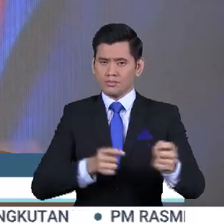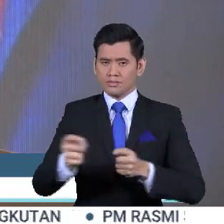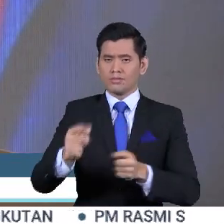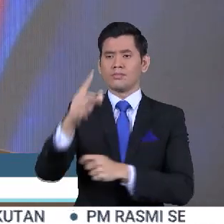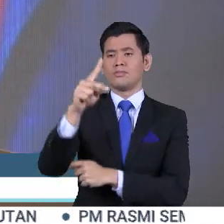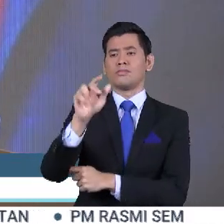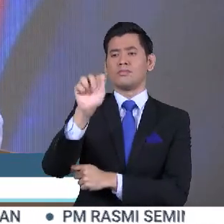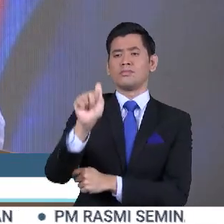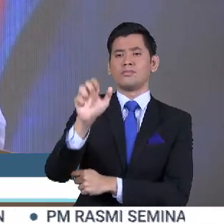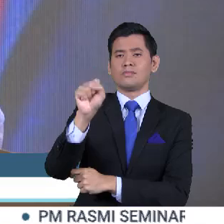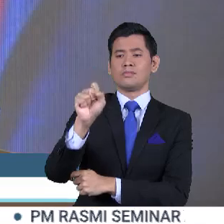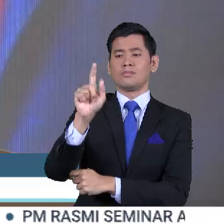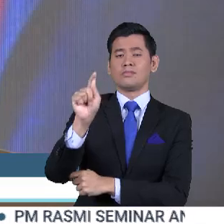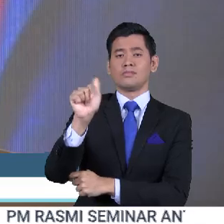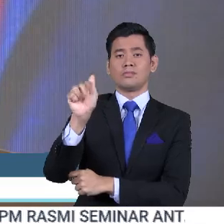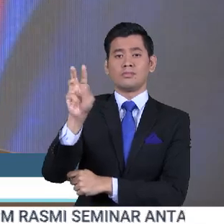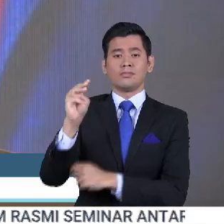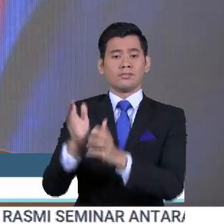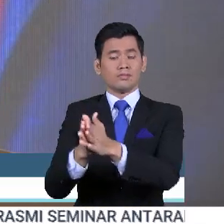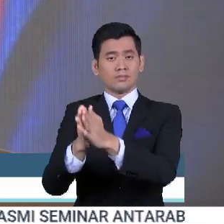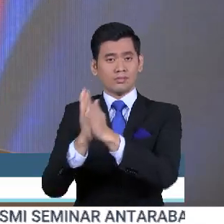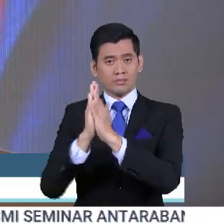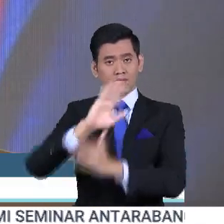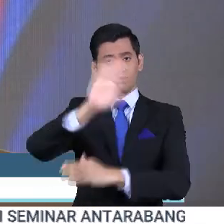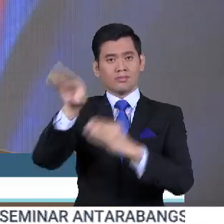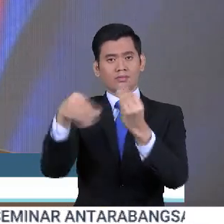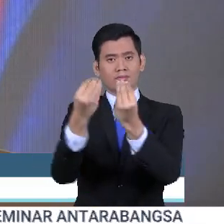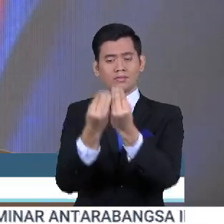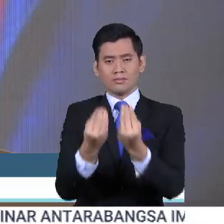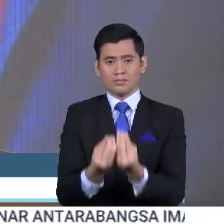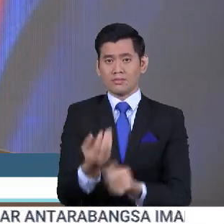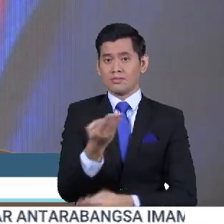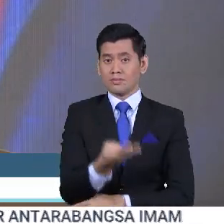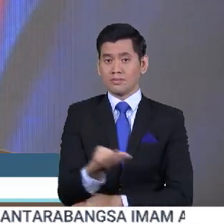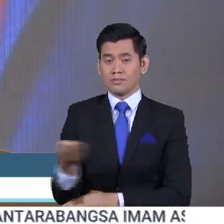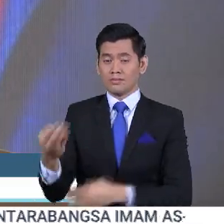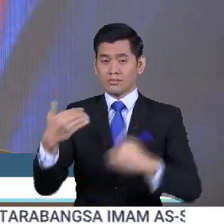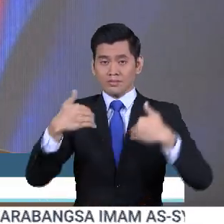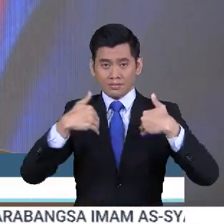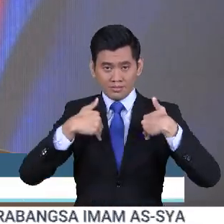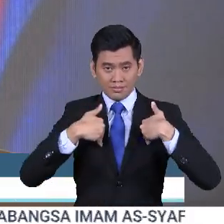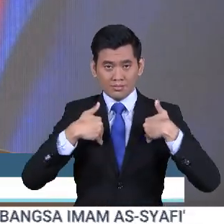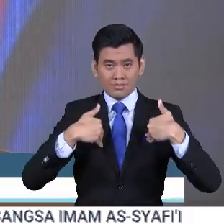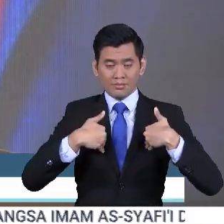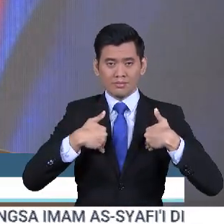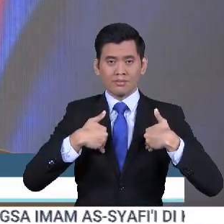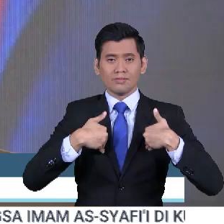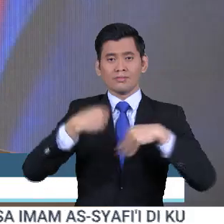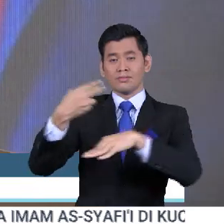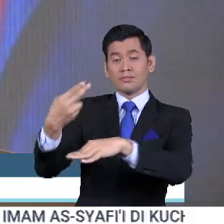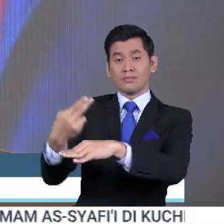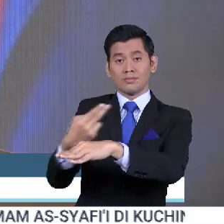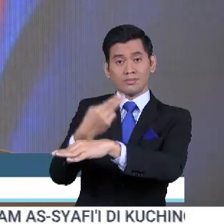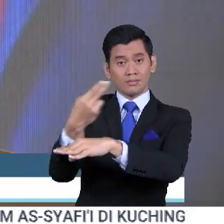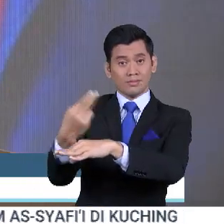kastam telah menintar sejumlah bahan yang menggunakan yang